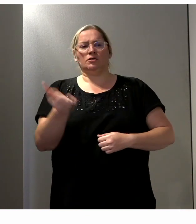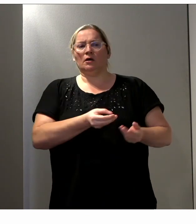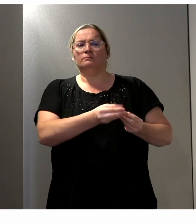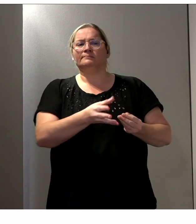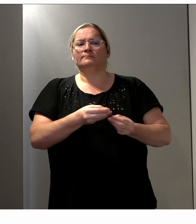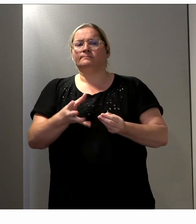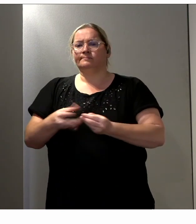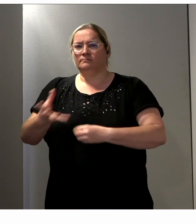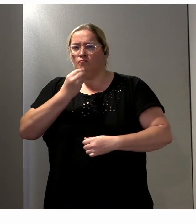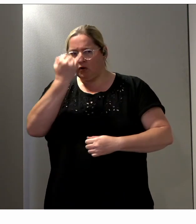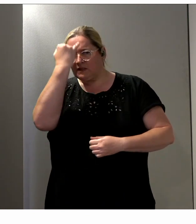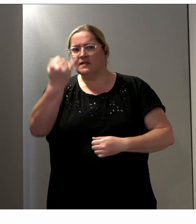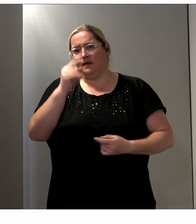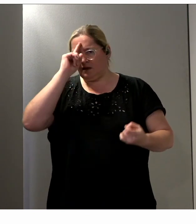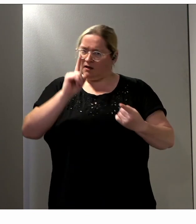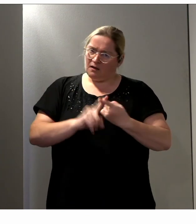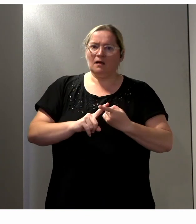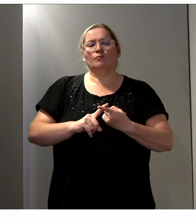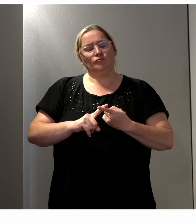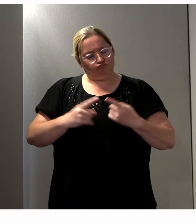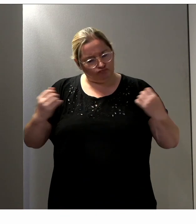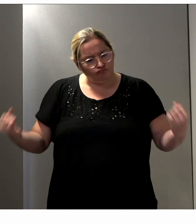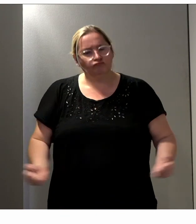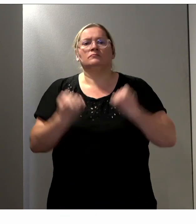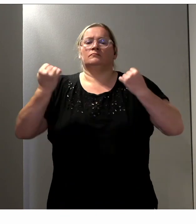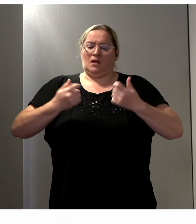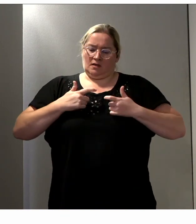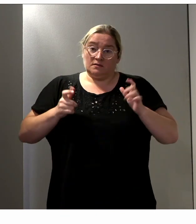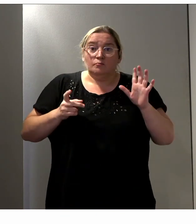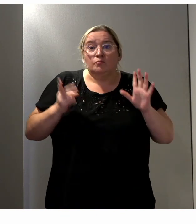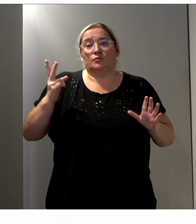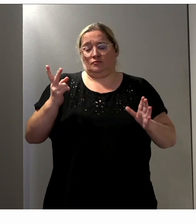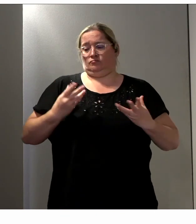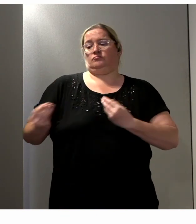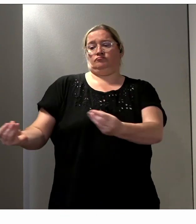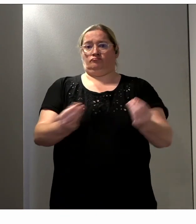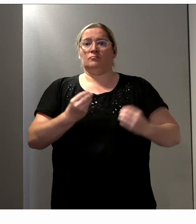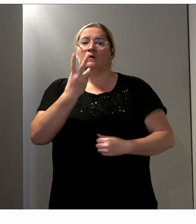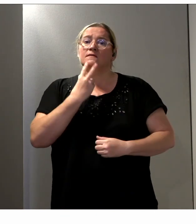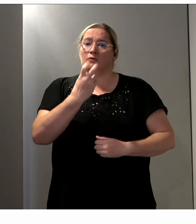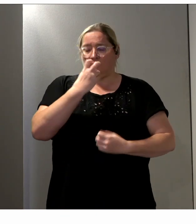enclencher une campagne qui sera plus accessible à l'ensemble des citoyens.